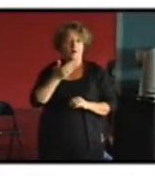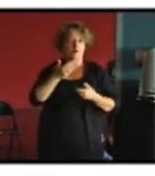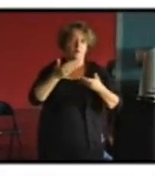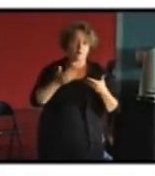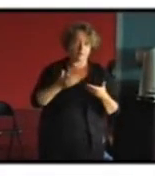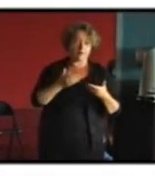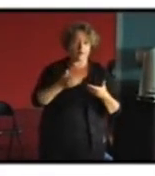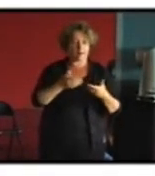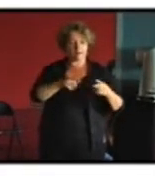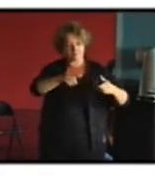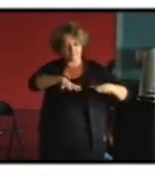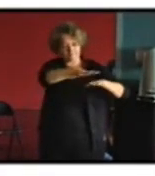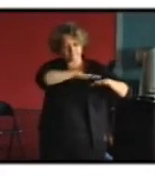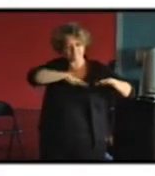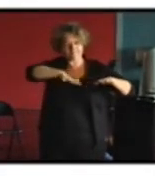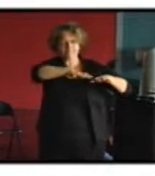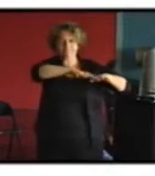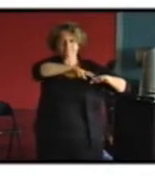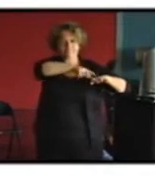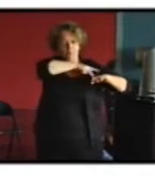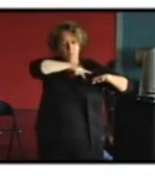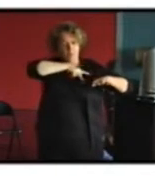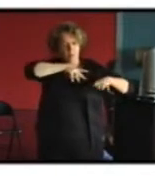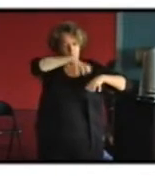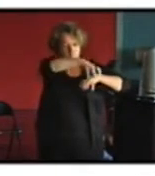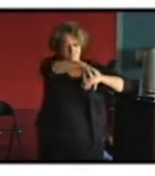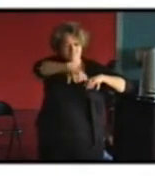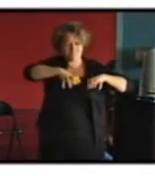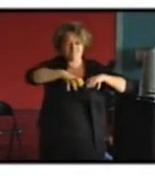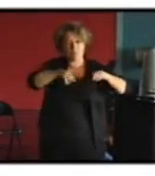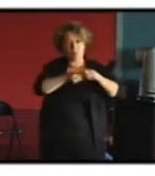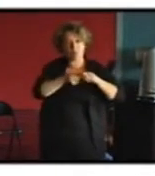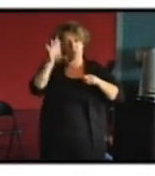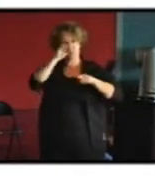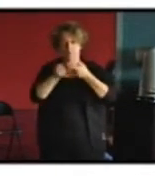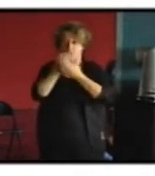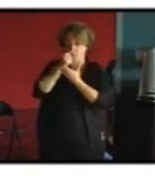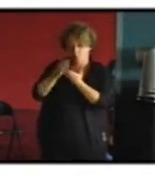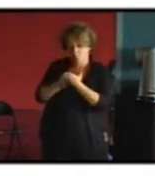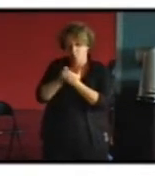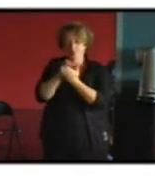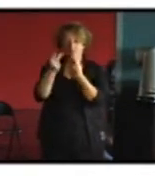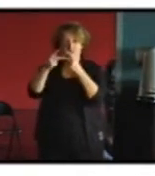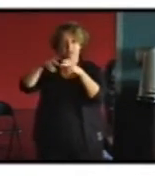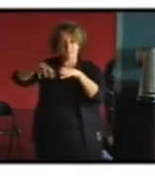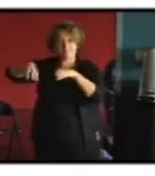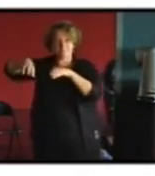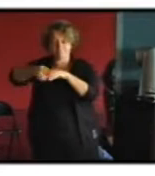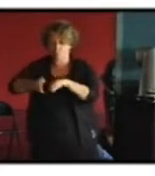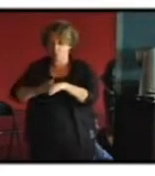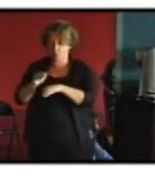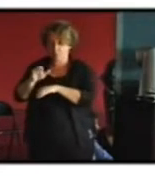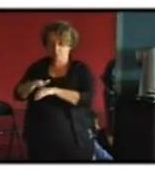en voie de requalification de densification à travers les grands projets urbains de Bordeaux or justement sur ces grands projets